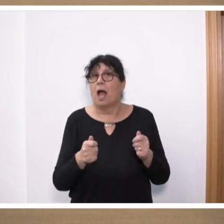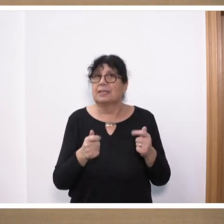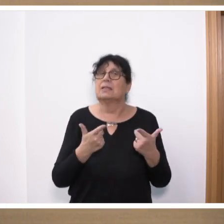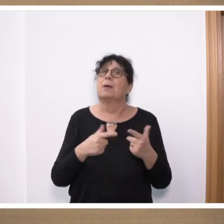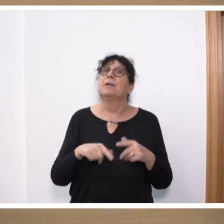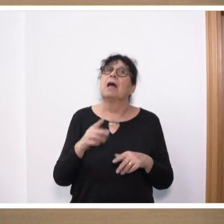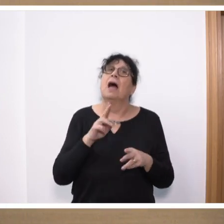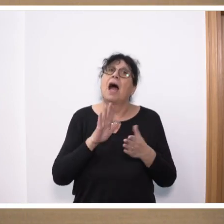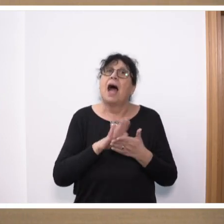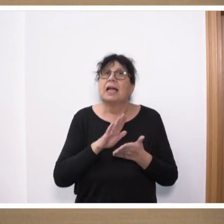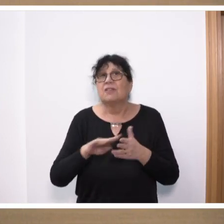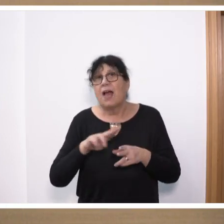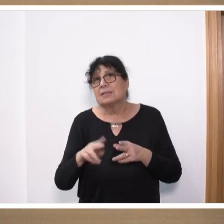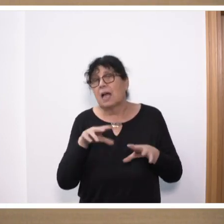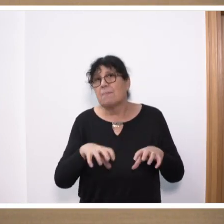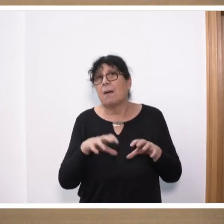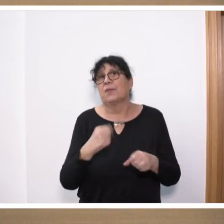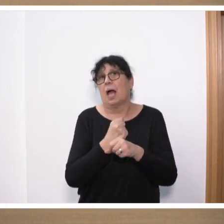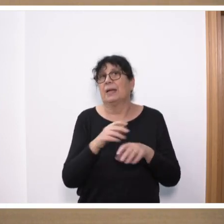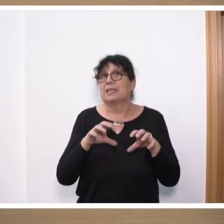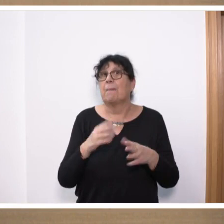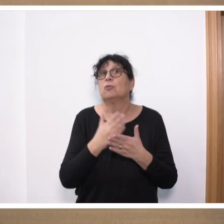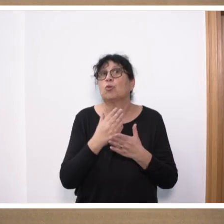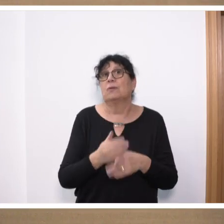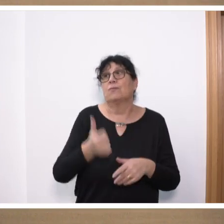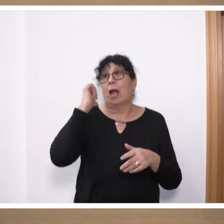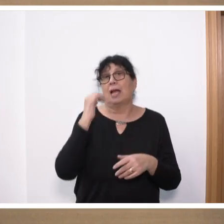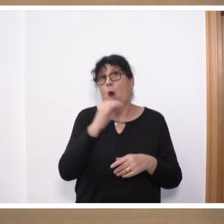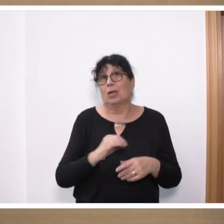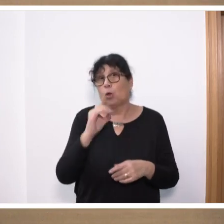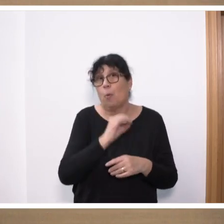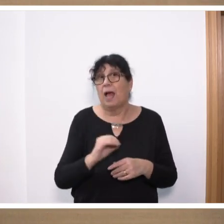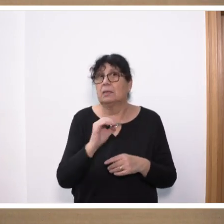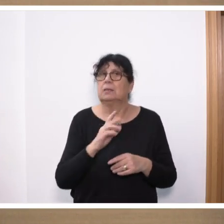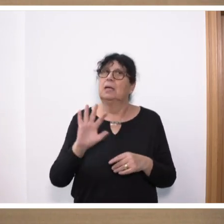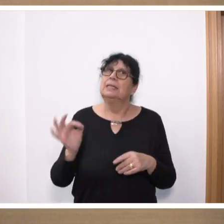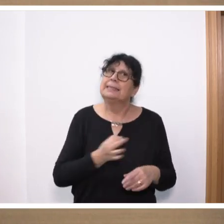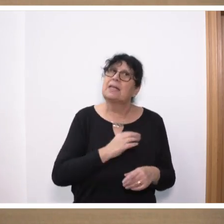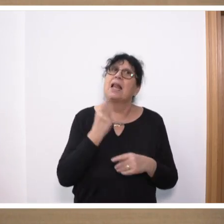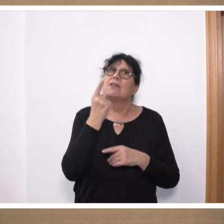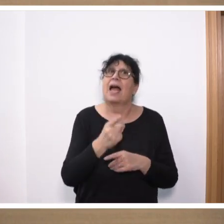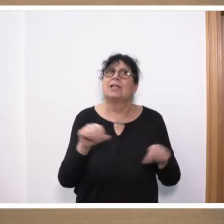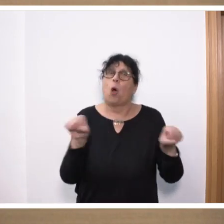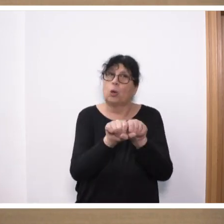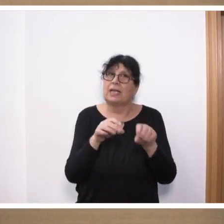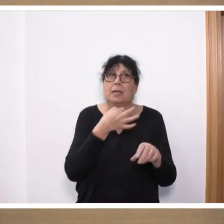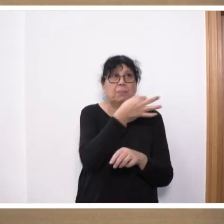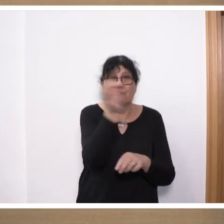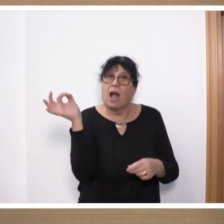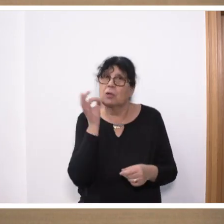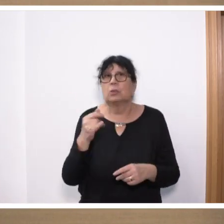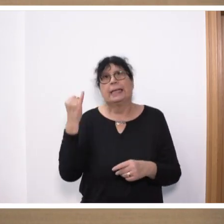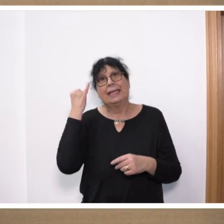Handwerkskammer und der Arbeitskammer bereits im Oktober letzten Jahres per saarlandweiter Online-Befragung Ideen zum